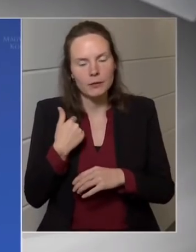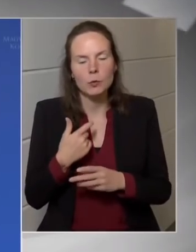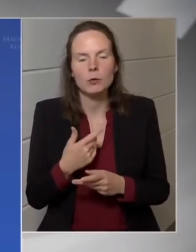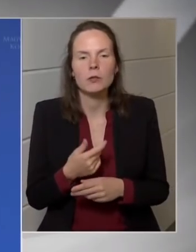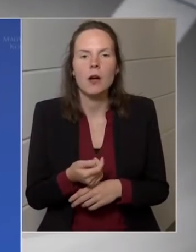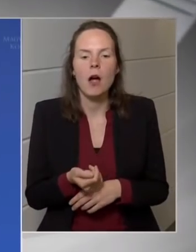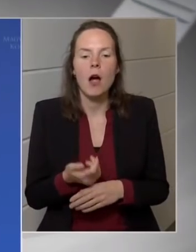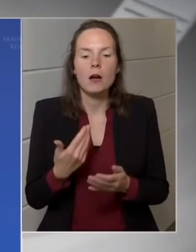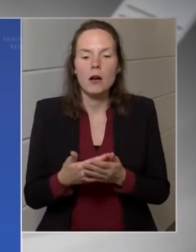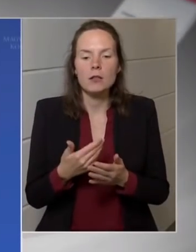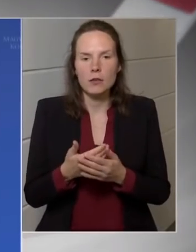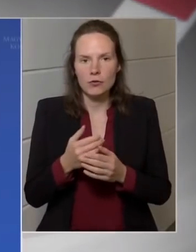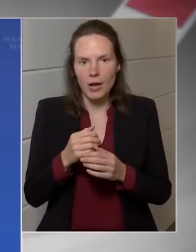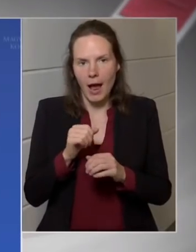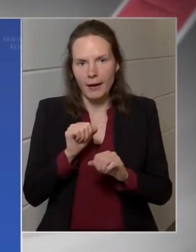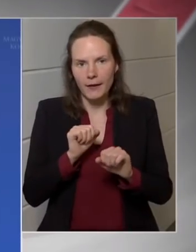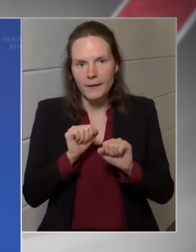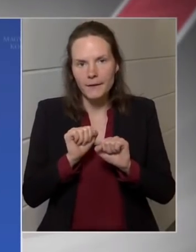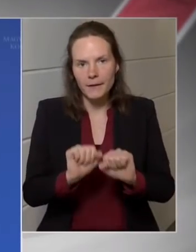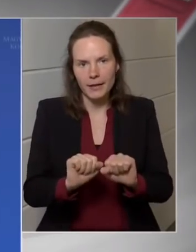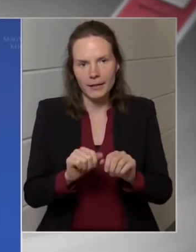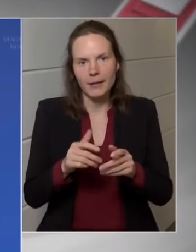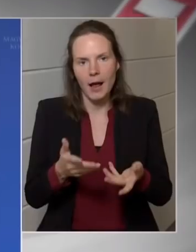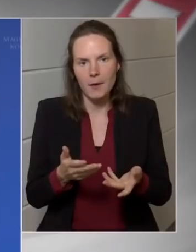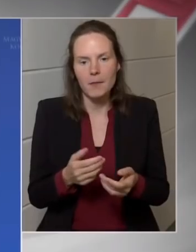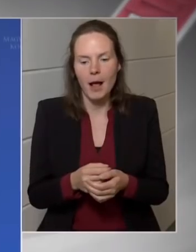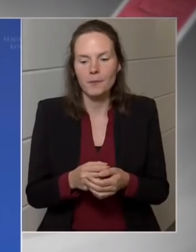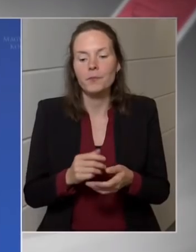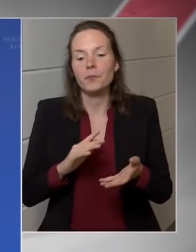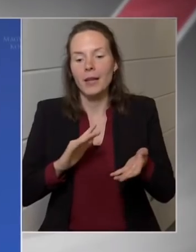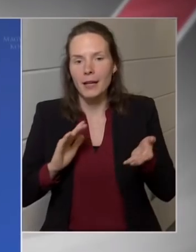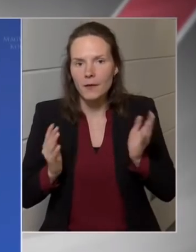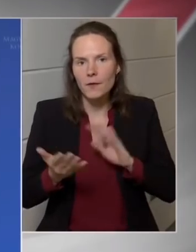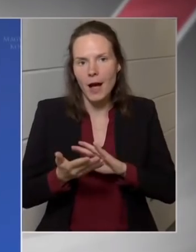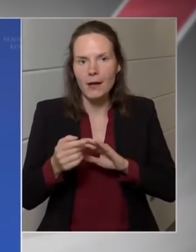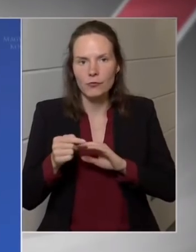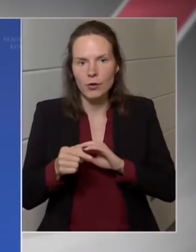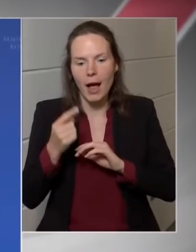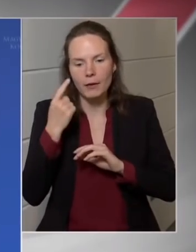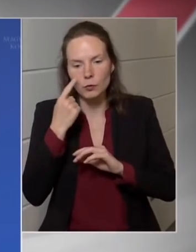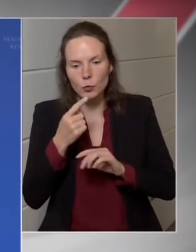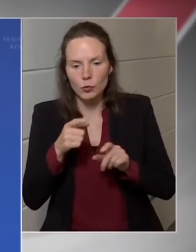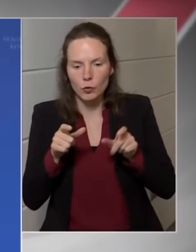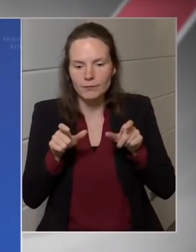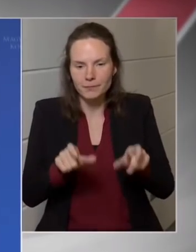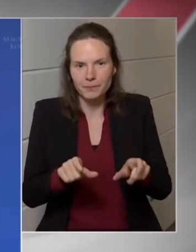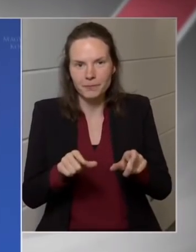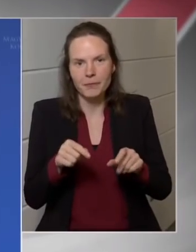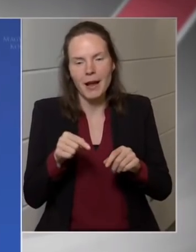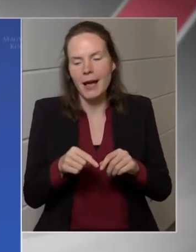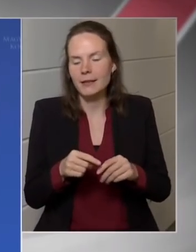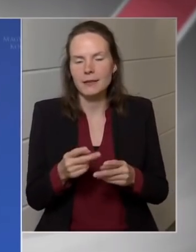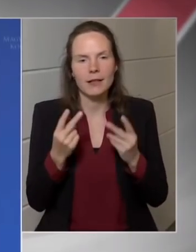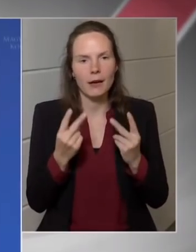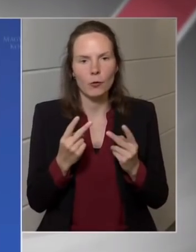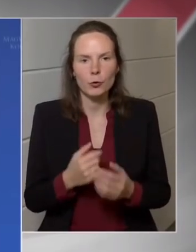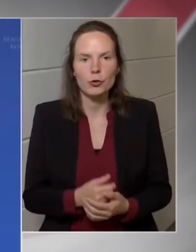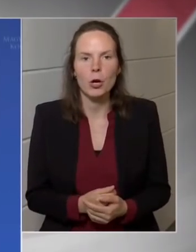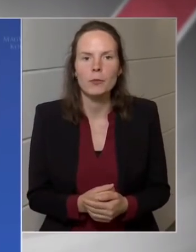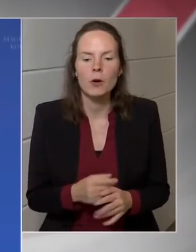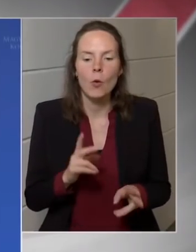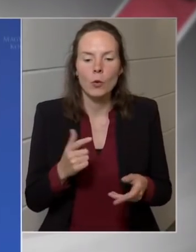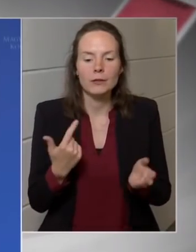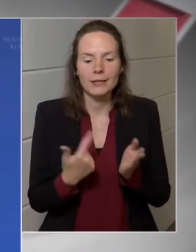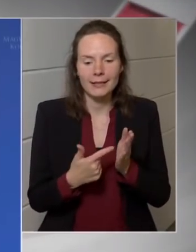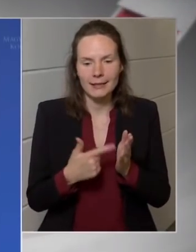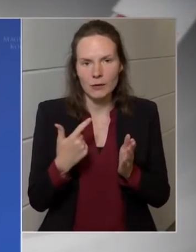védelme, válság ellenálló képességének a növelése a legfontosabb. Az, hogy 2023 után